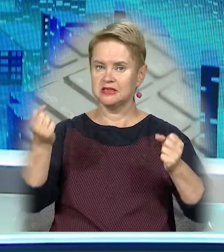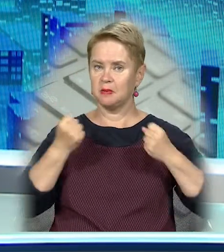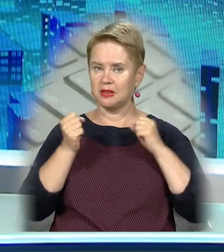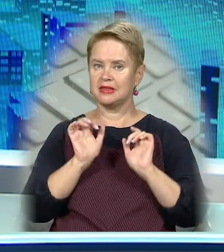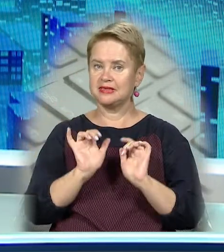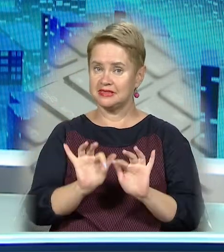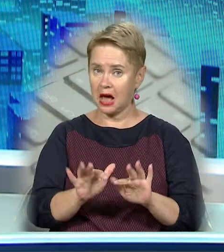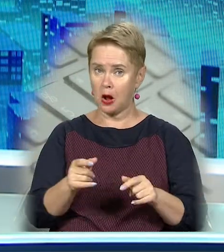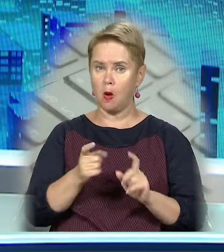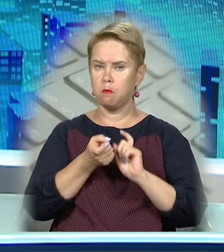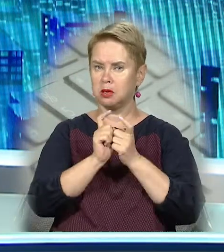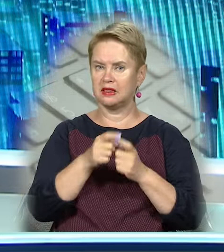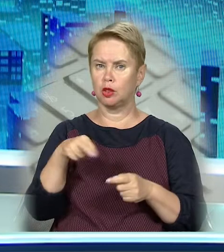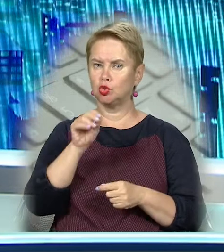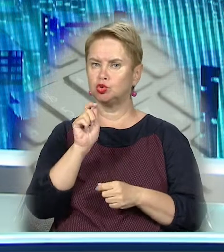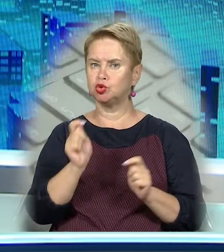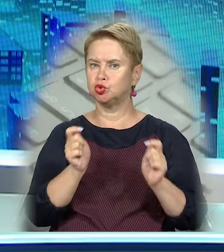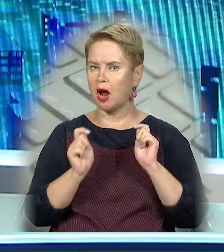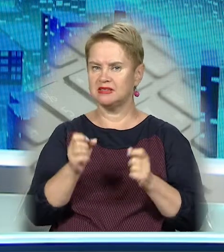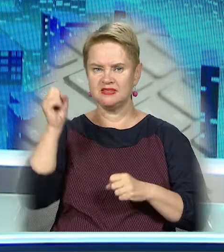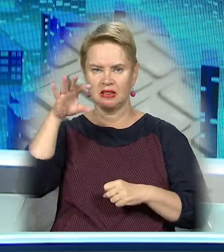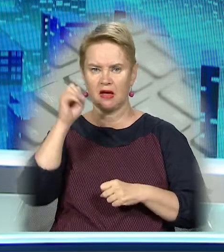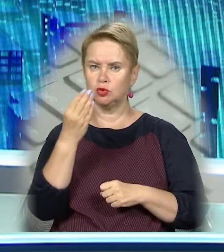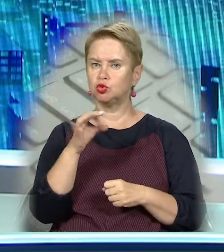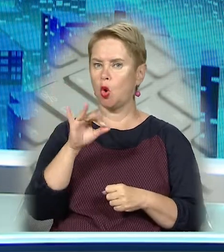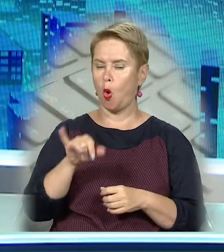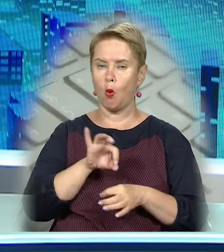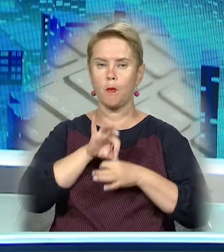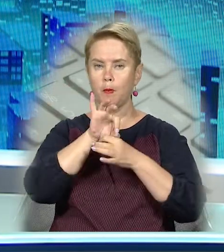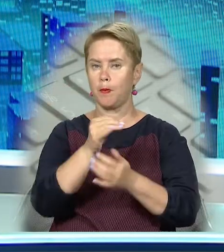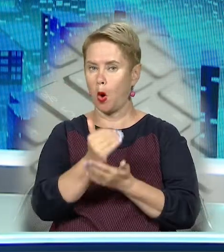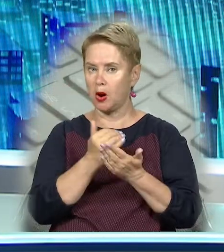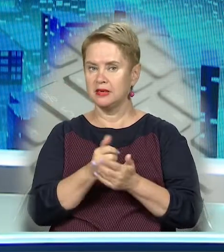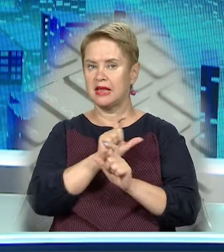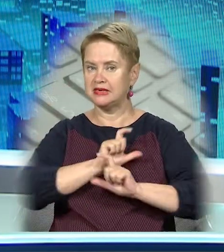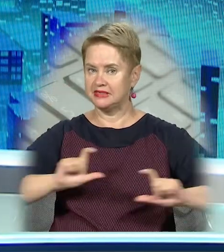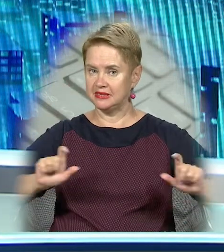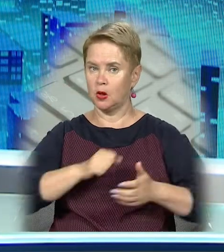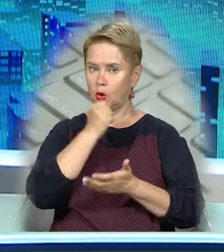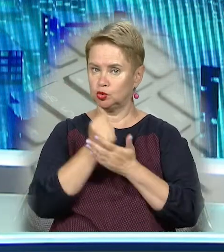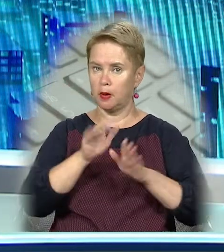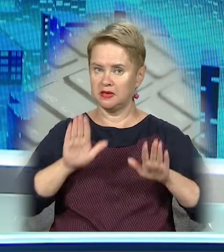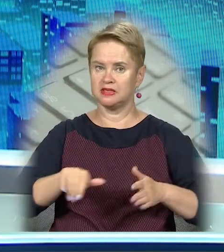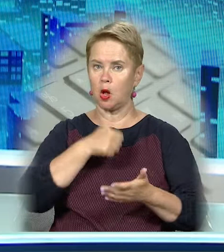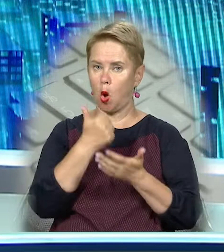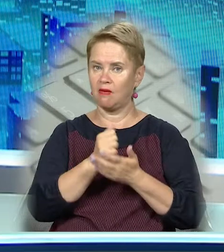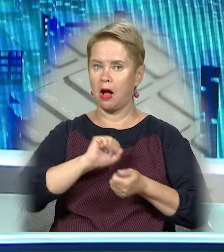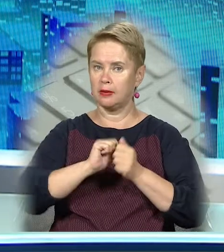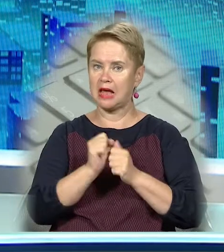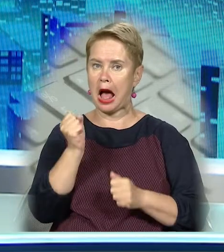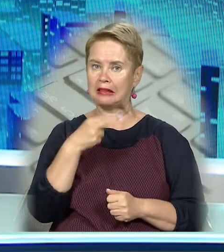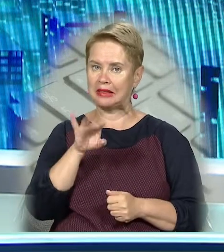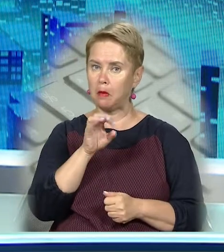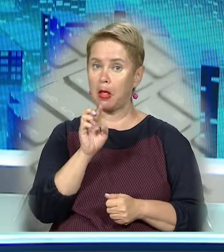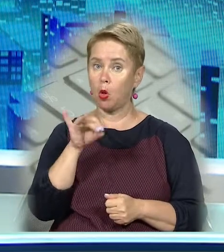спортивні заходи, битви діджеїв та світлові шоу. Святкову програму затвердили на засіданні, яке очолив міський голова Кам'янського